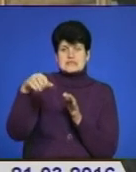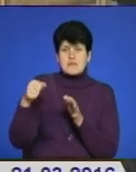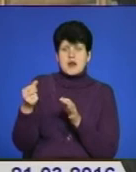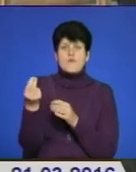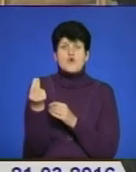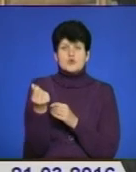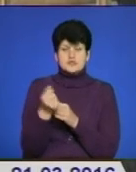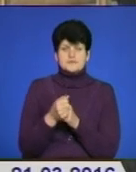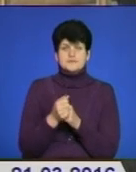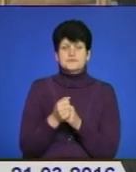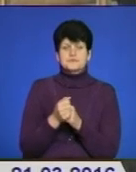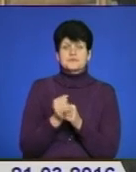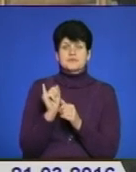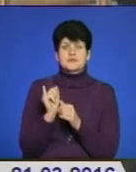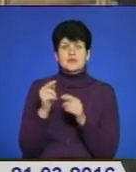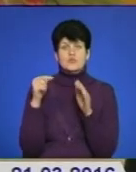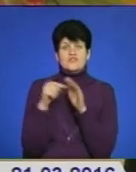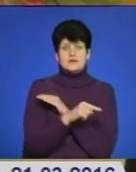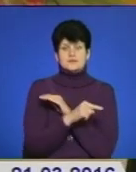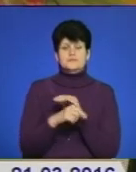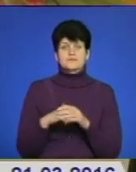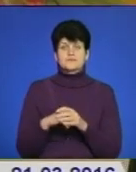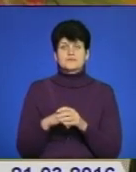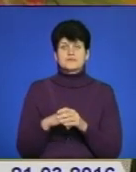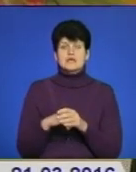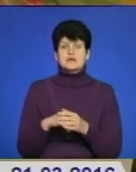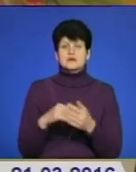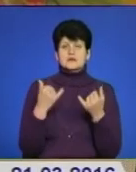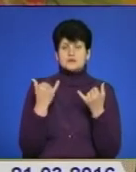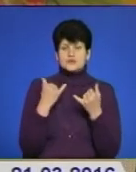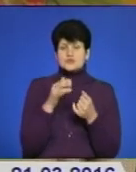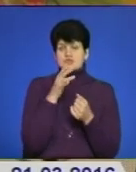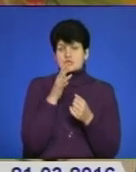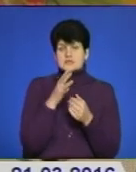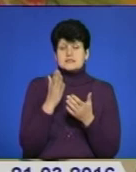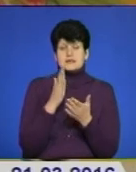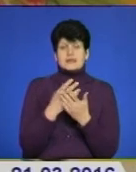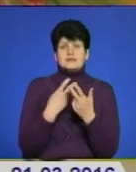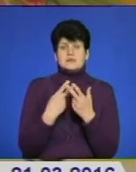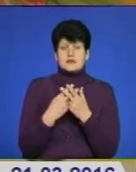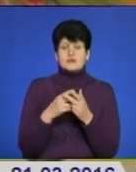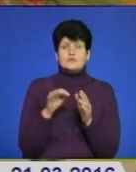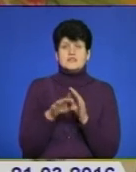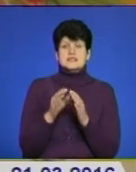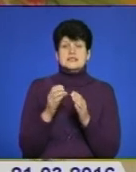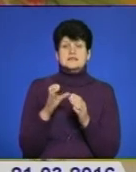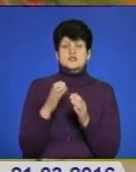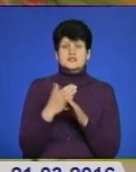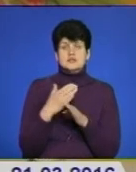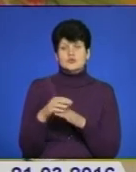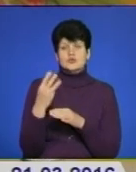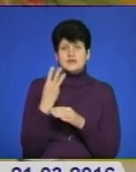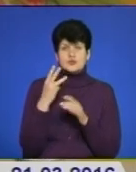і витік. На даний час відкрите кримінальне провадження за статтею 185 частиною 3